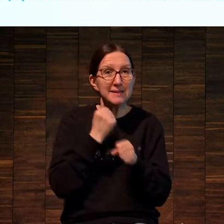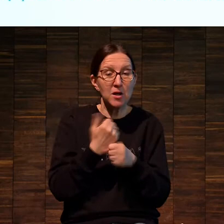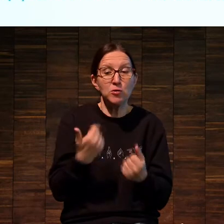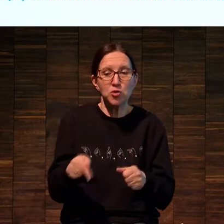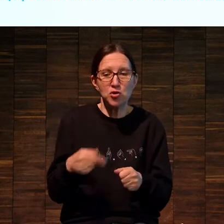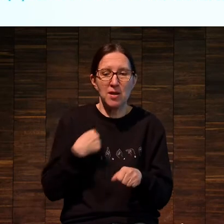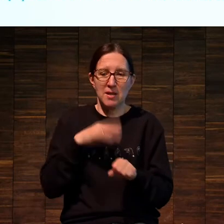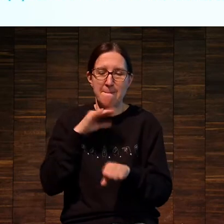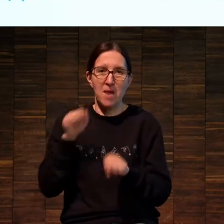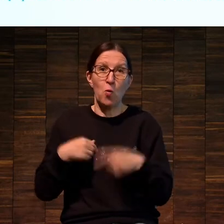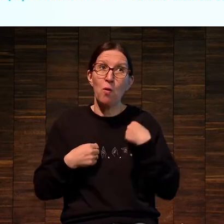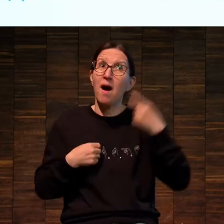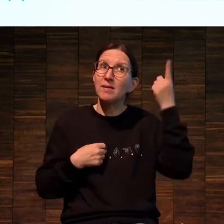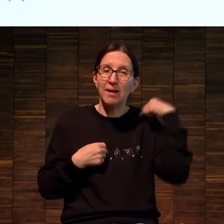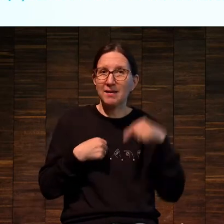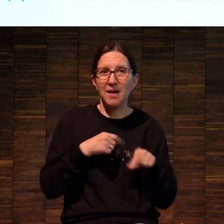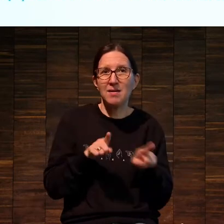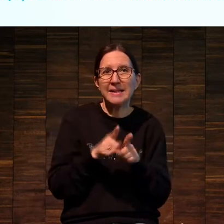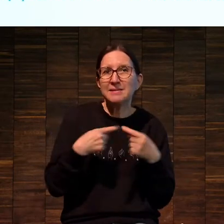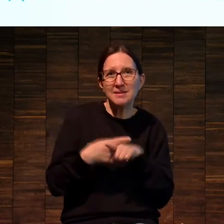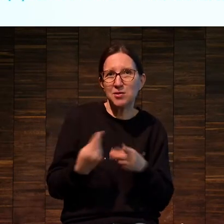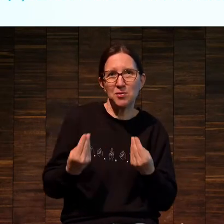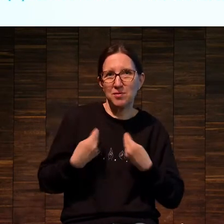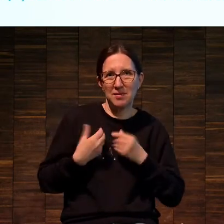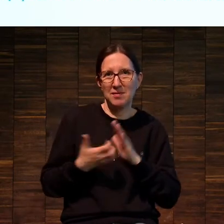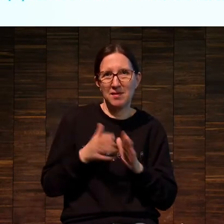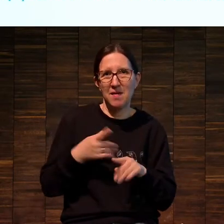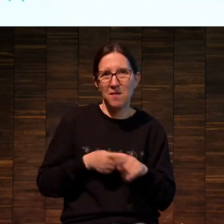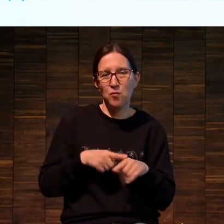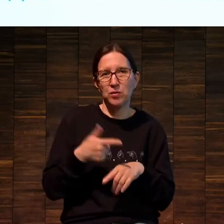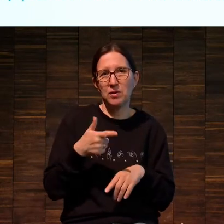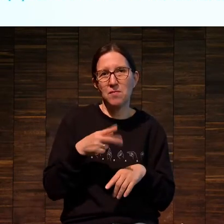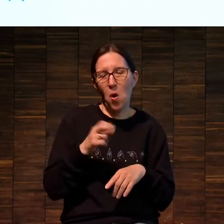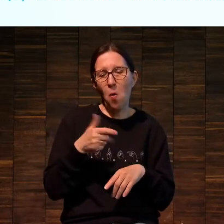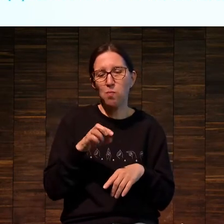случаях... И вот этот гомби-хромат, он для меня всплыл